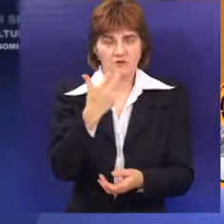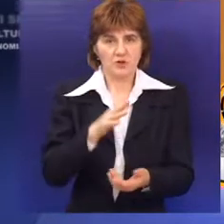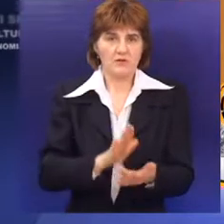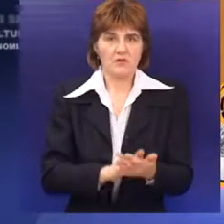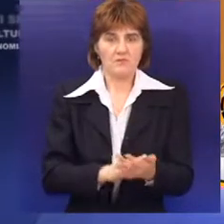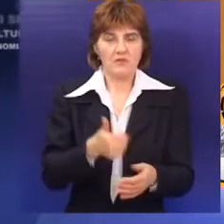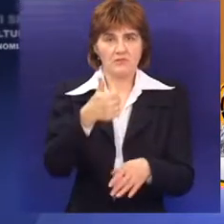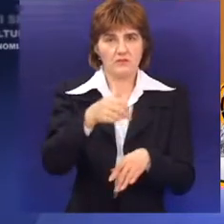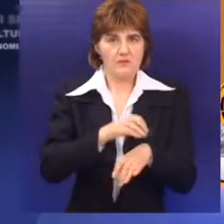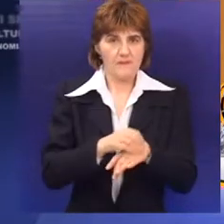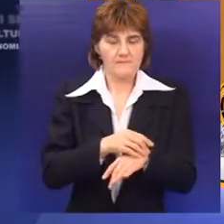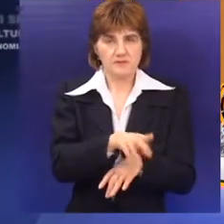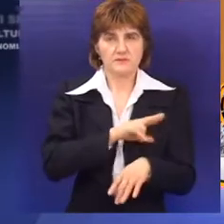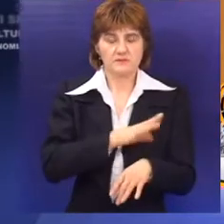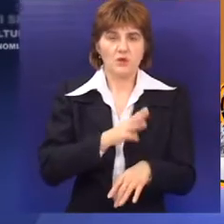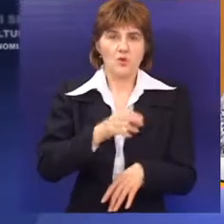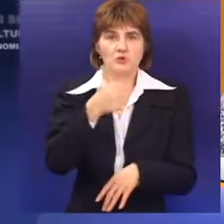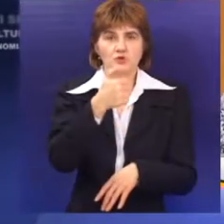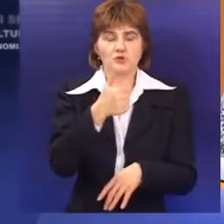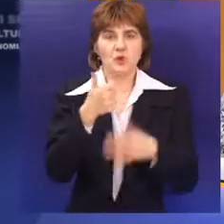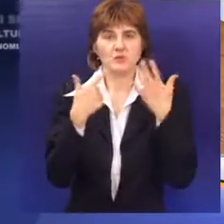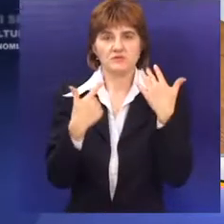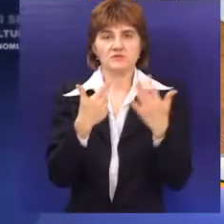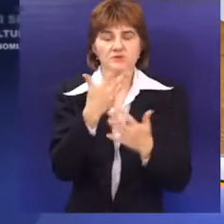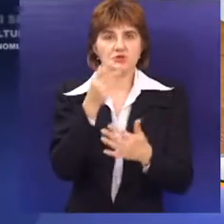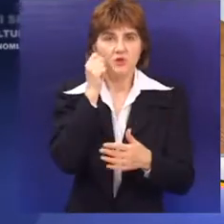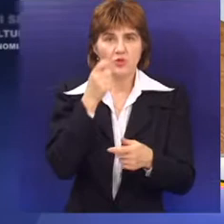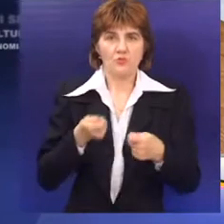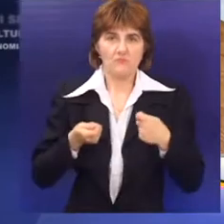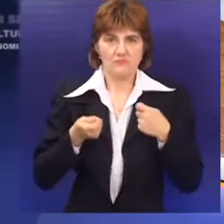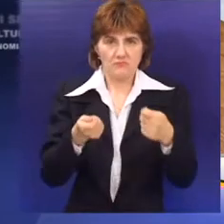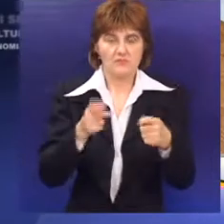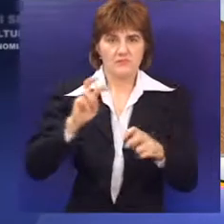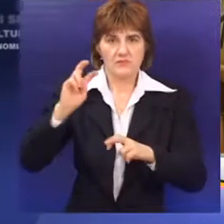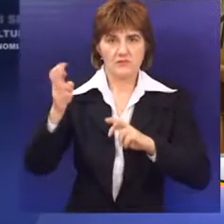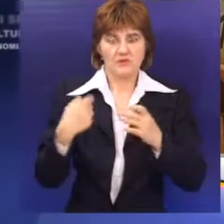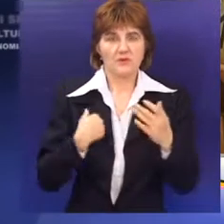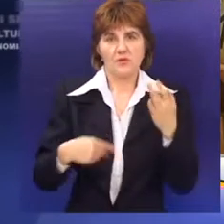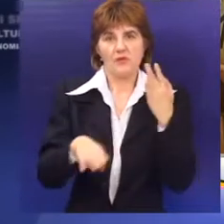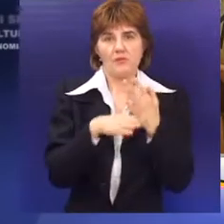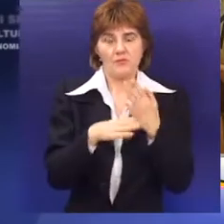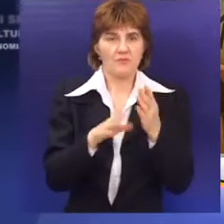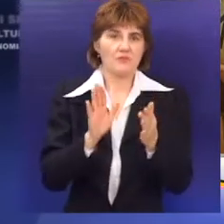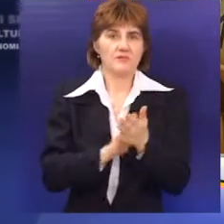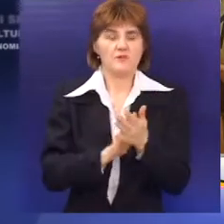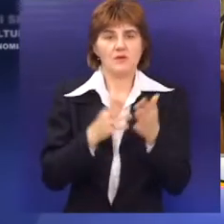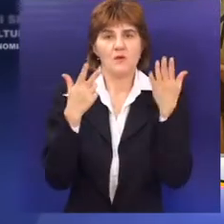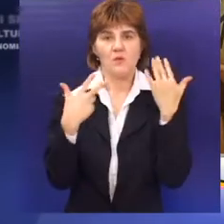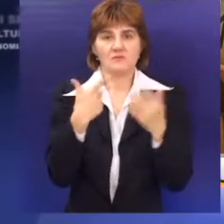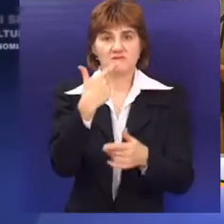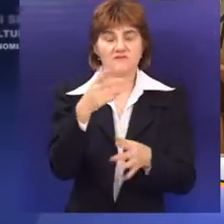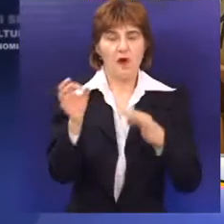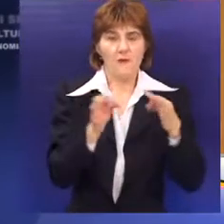Za nešto manje od mesec dana primili su 174 predstavke građana, od kojih je pozitivno rešeno 82%